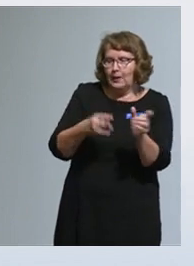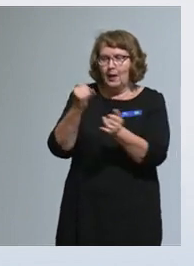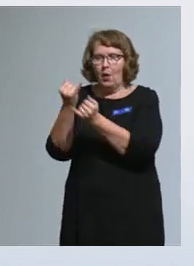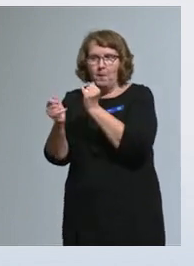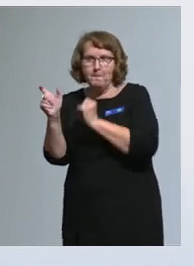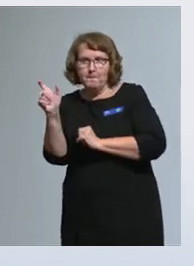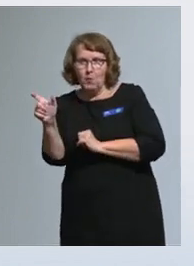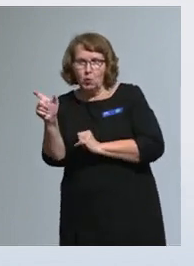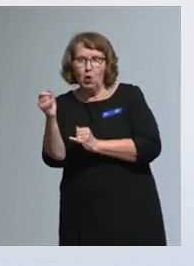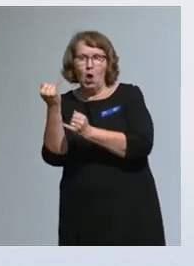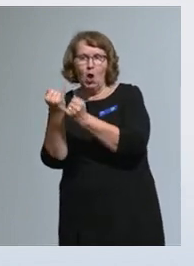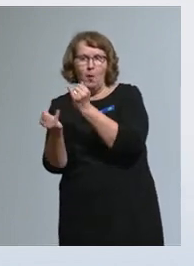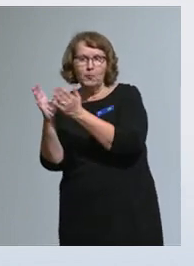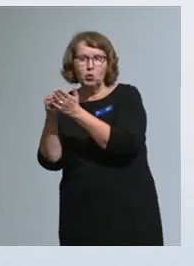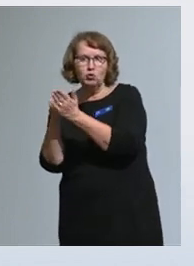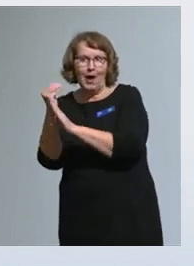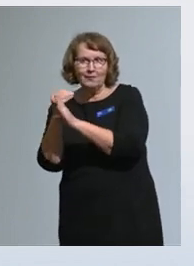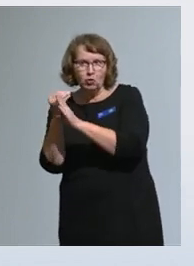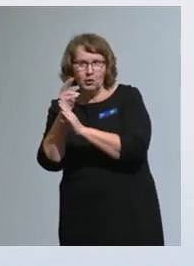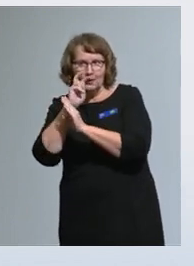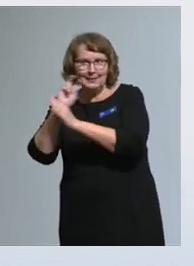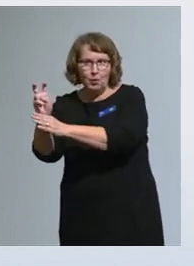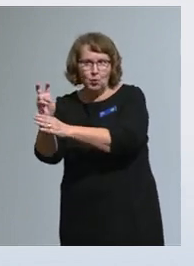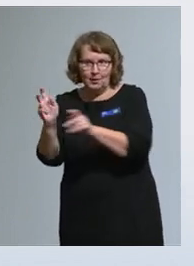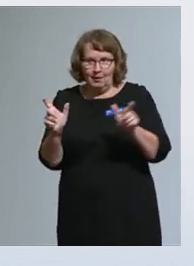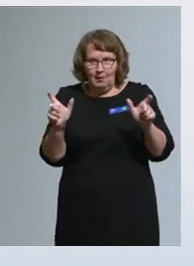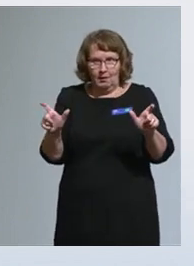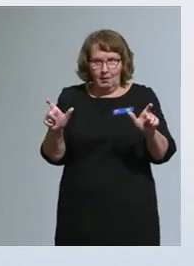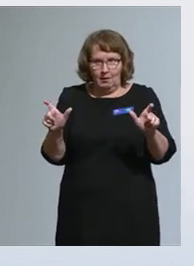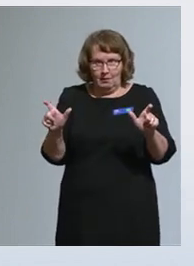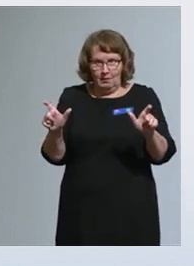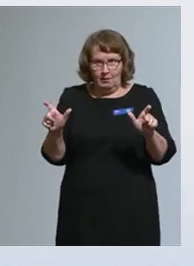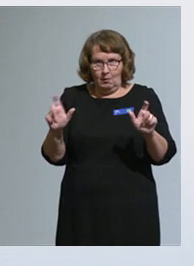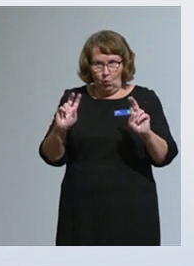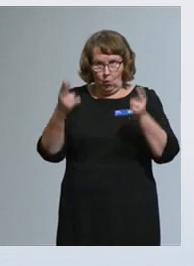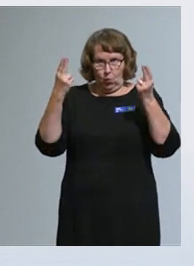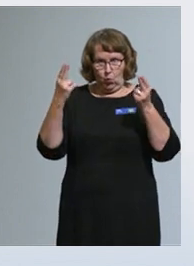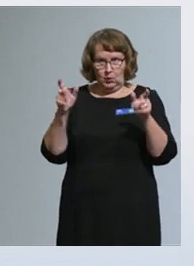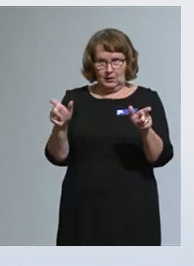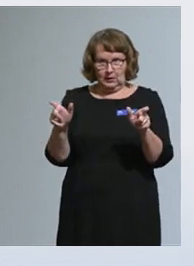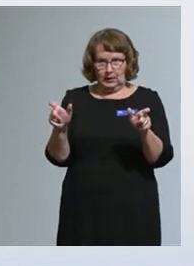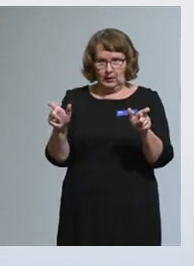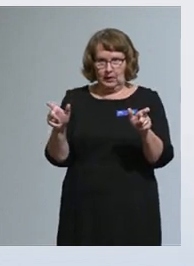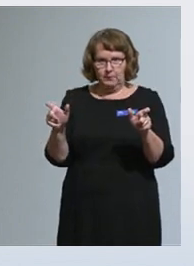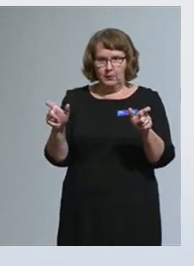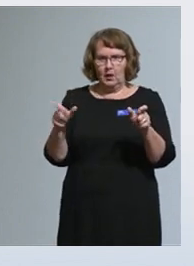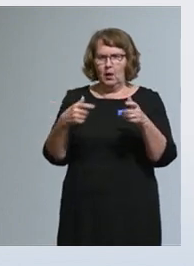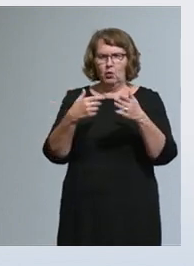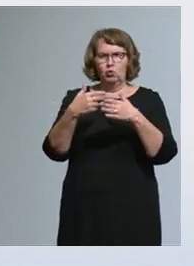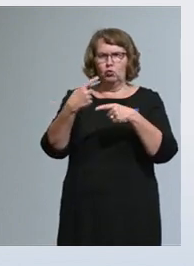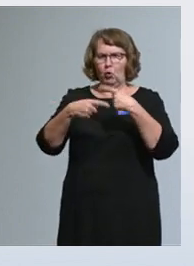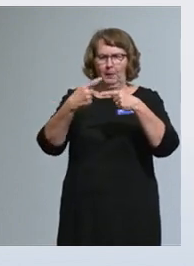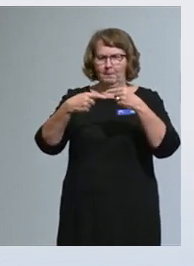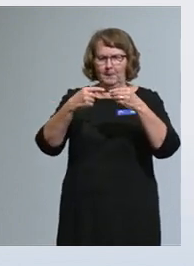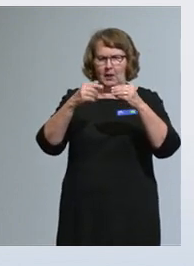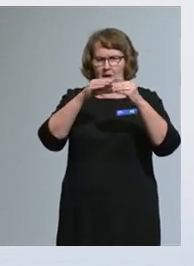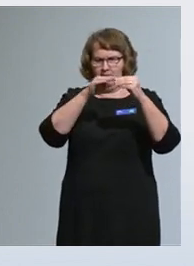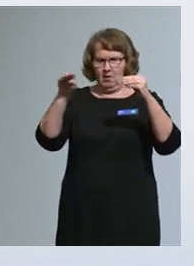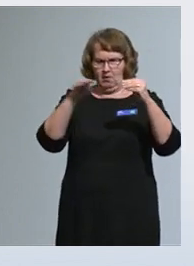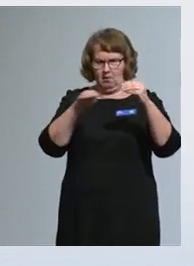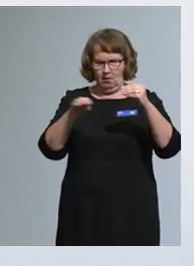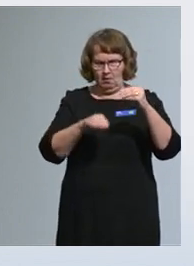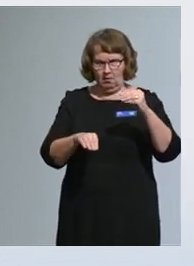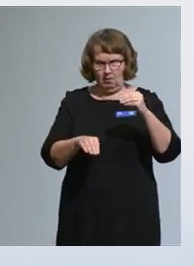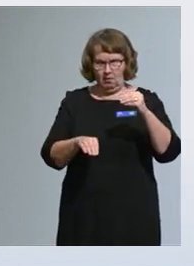lopputulosten arviointi ja seuranta. Eri toimijatasot on kuvattu vaakalinjalla, ja